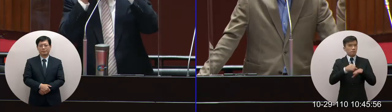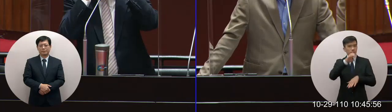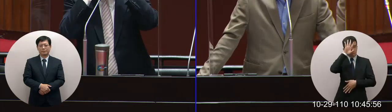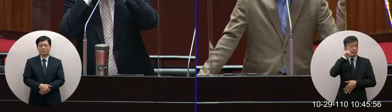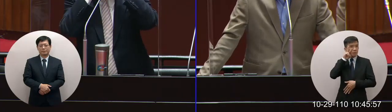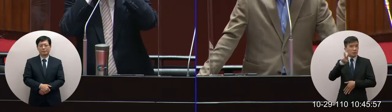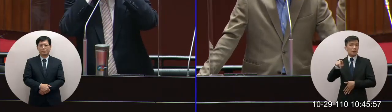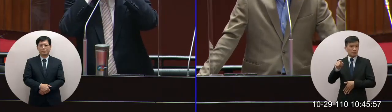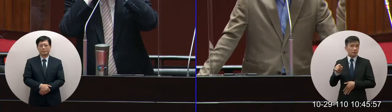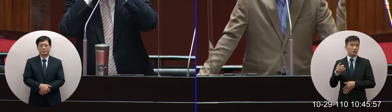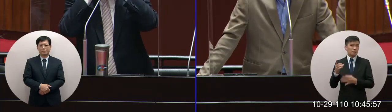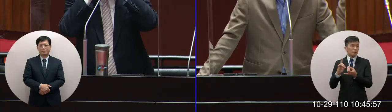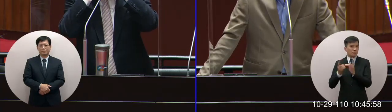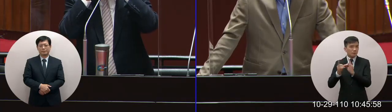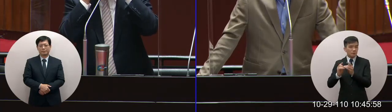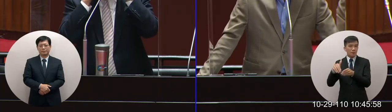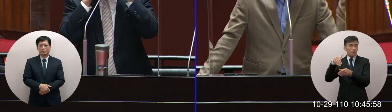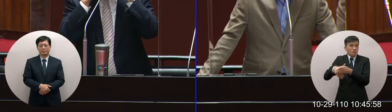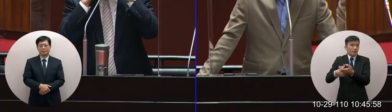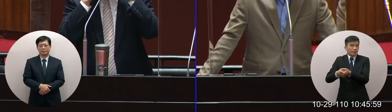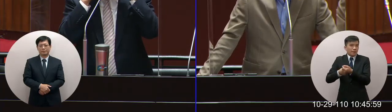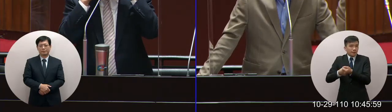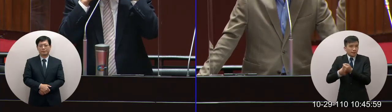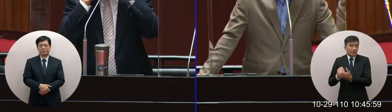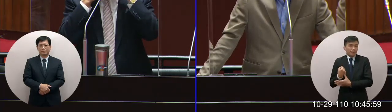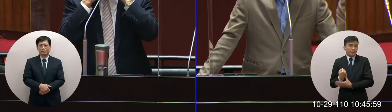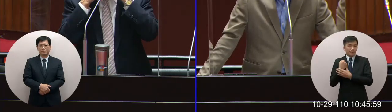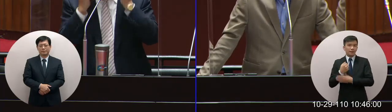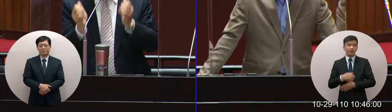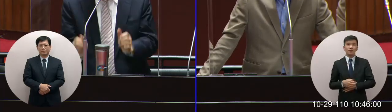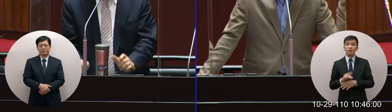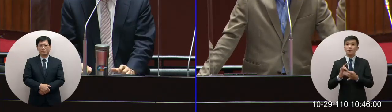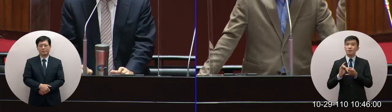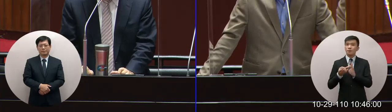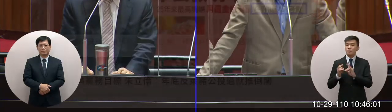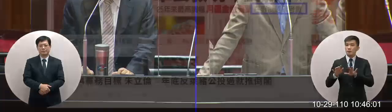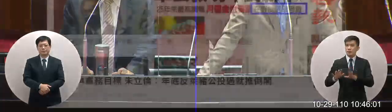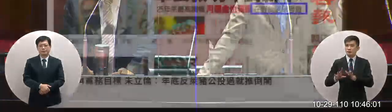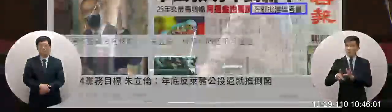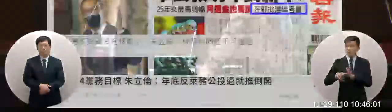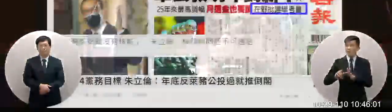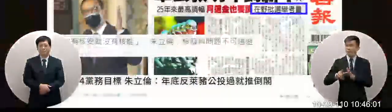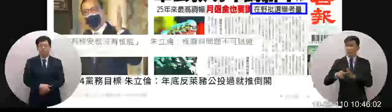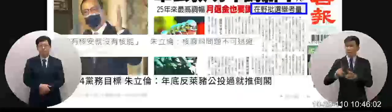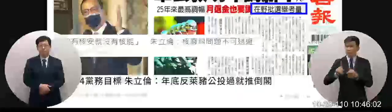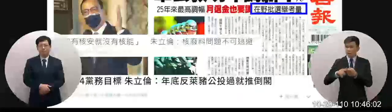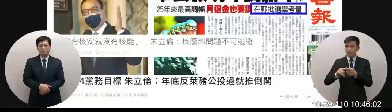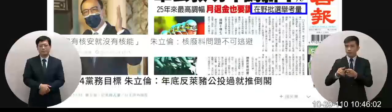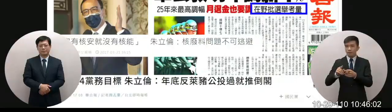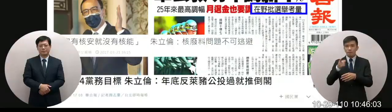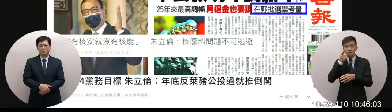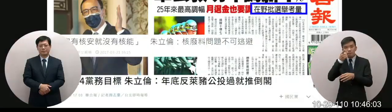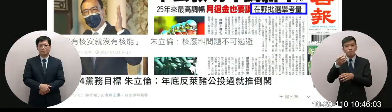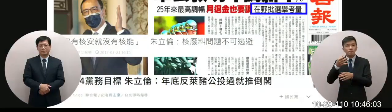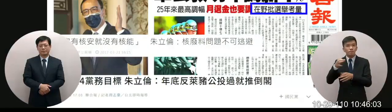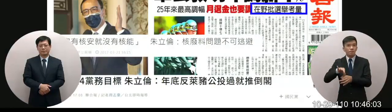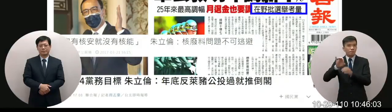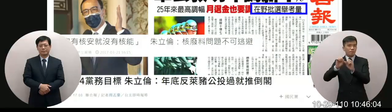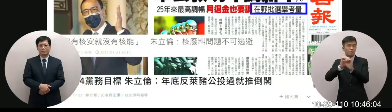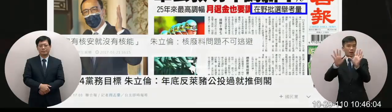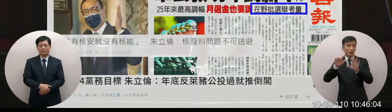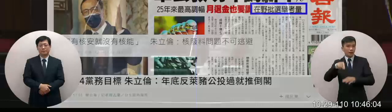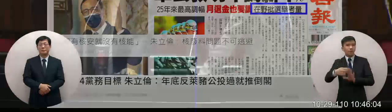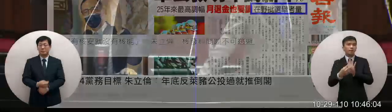是不是為了綁樁才把這個軍工校在這個時候調薪這部分宣布院長是不是要說明一下